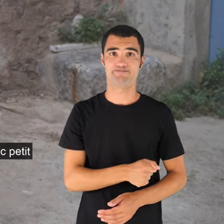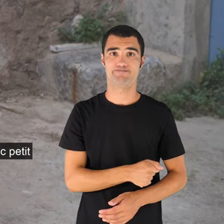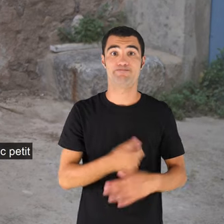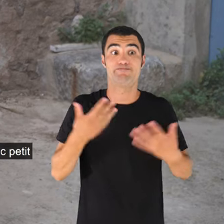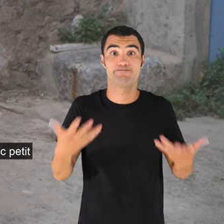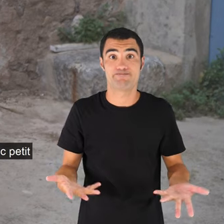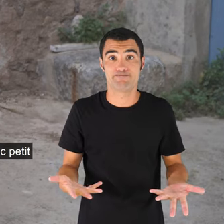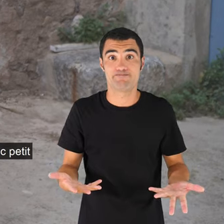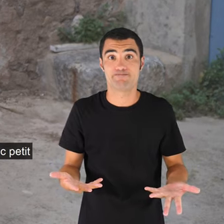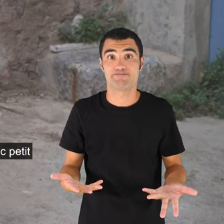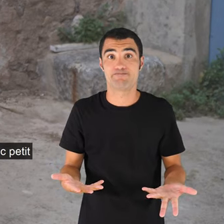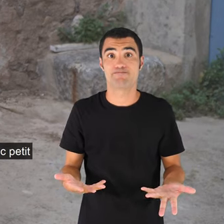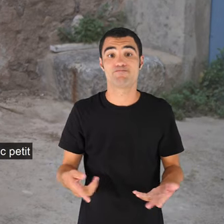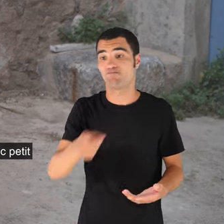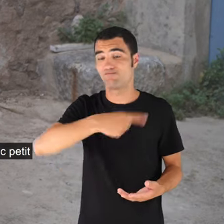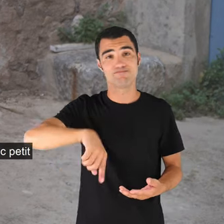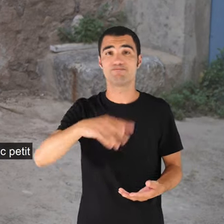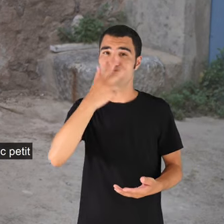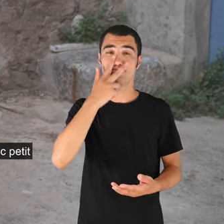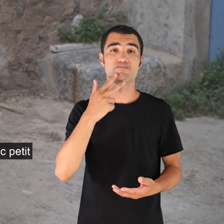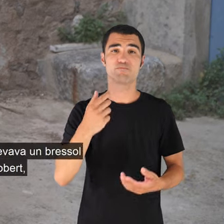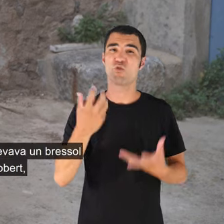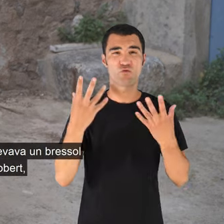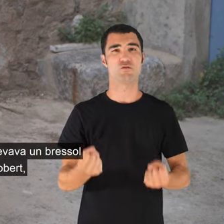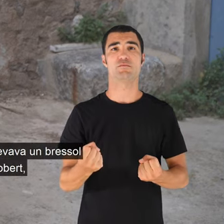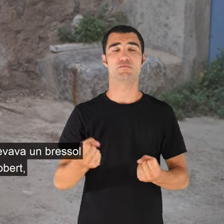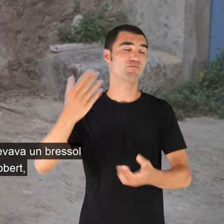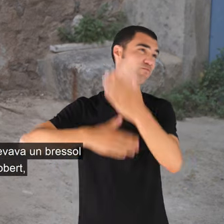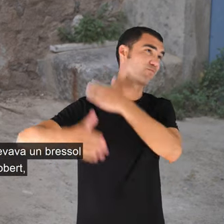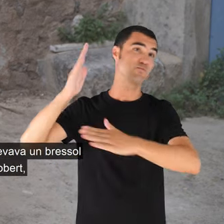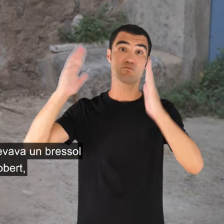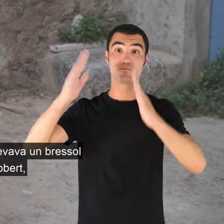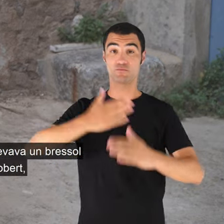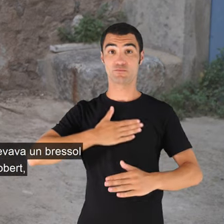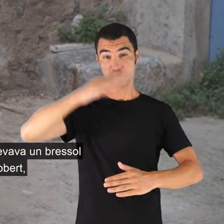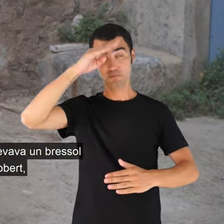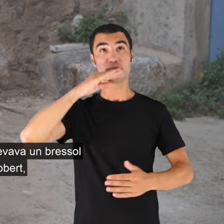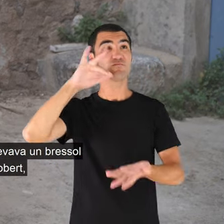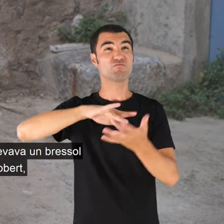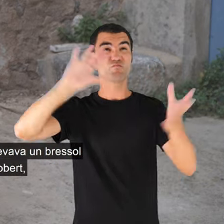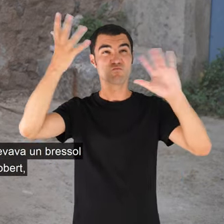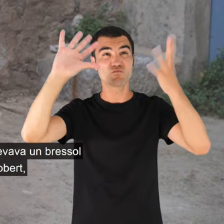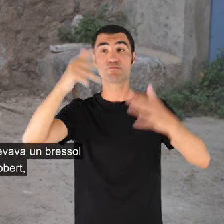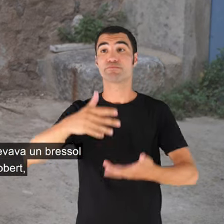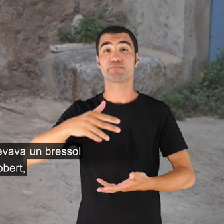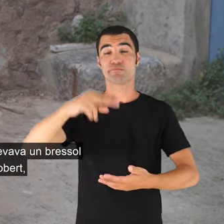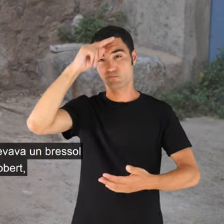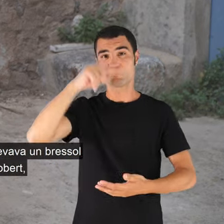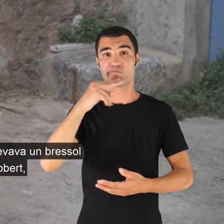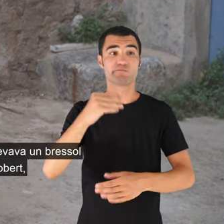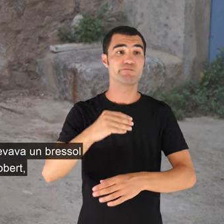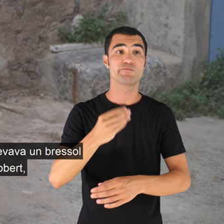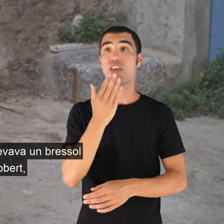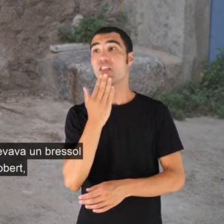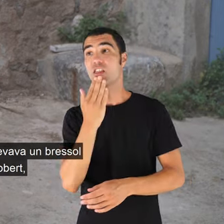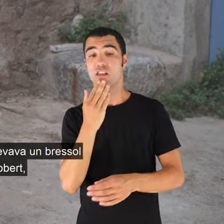ja hi havia misèria. Entès? I mon pare, doncs aquests dies passava els temps, repassava tots els palangres,